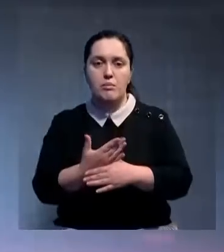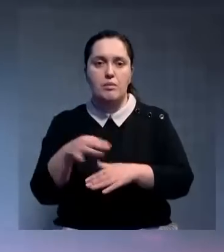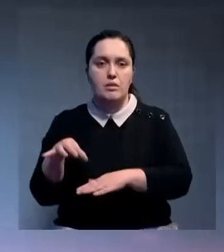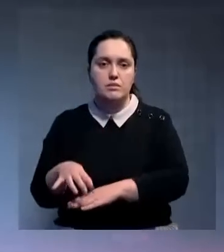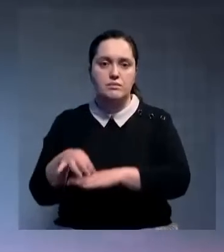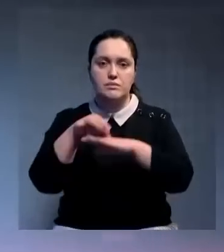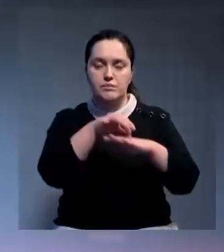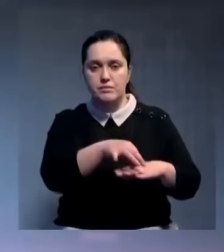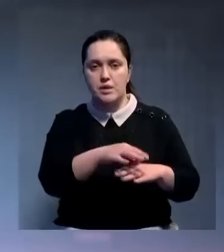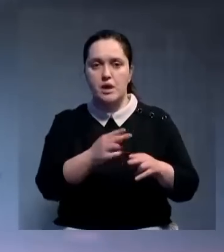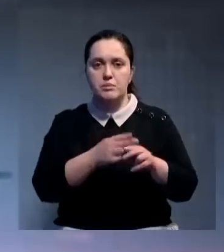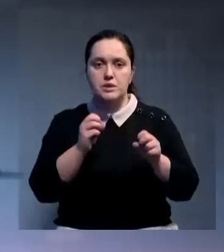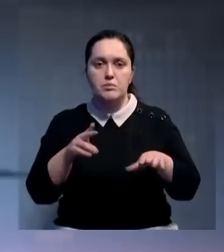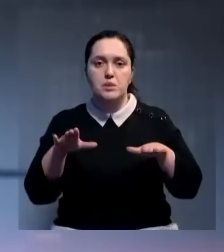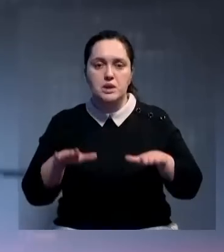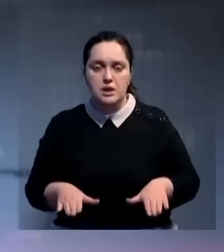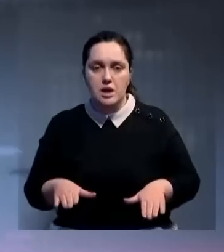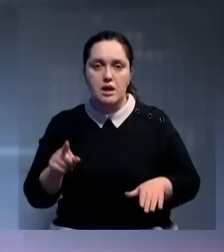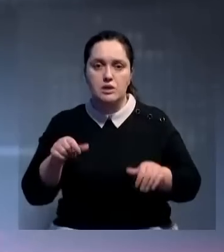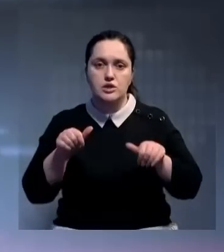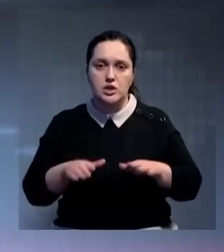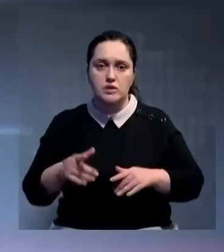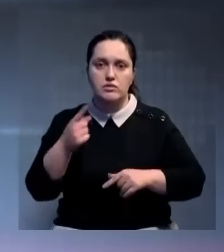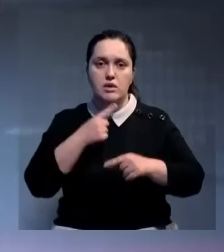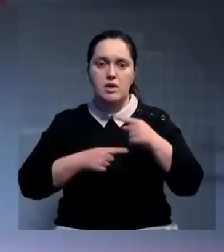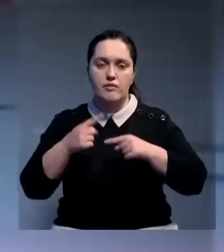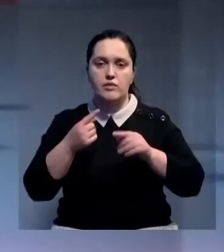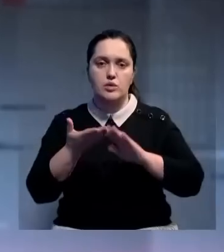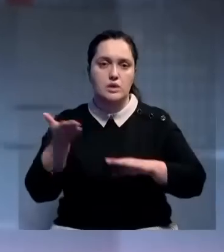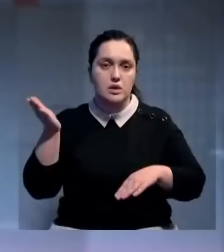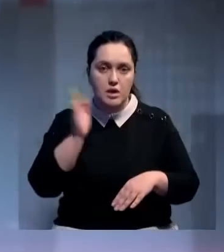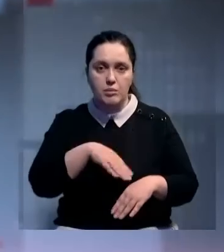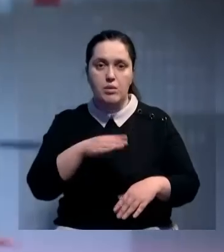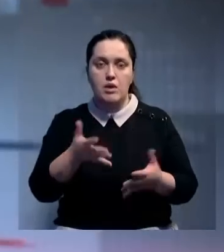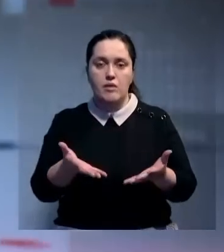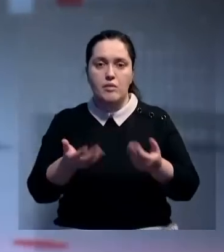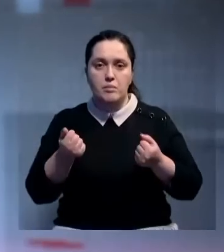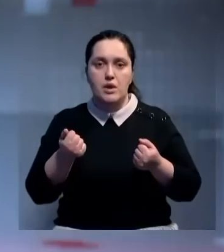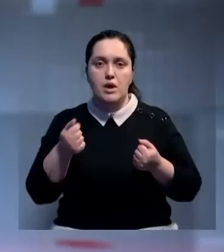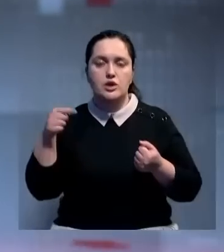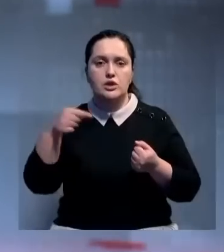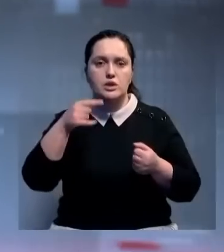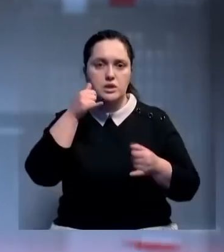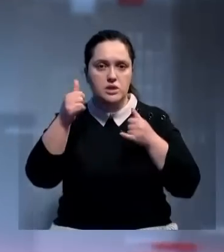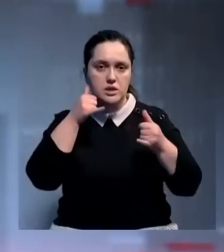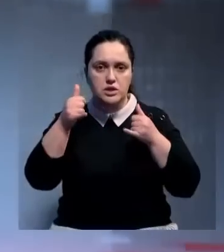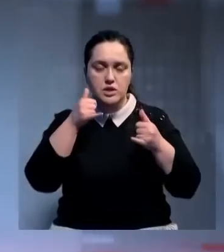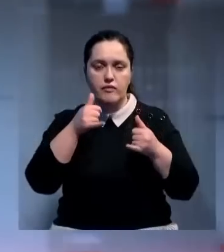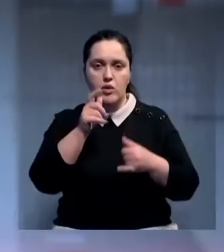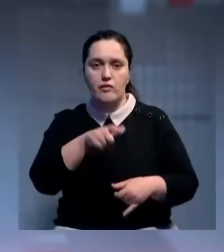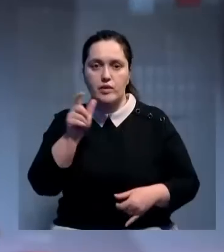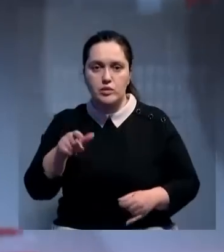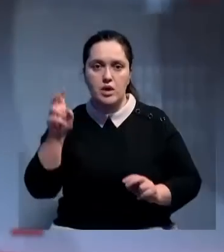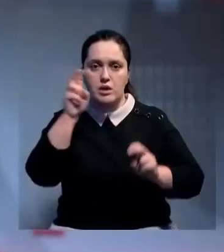понадобилась помощь в перемещении в более безопасное место. Некоторые решили вернуться на родину. Всего было получено около 1000